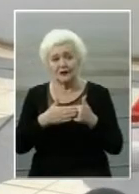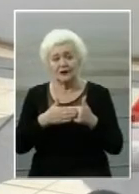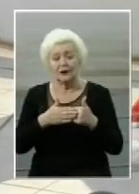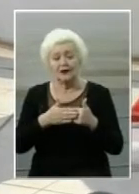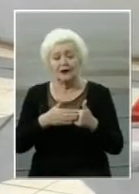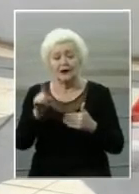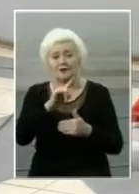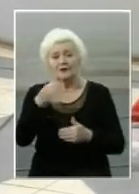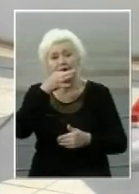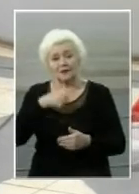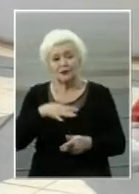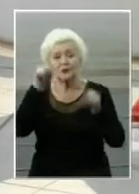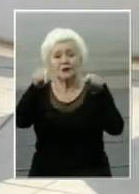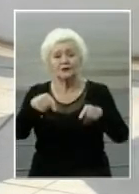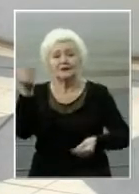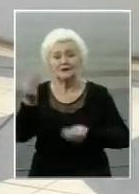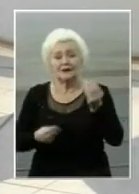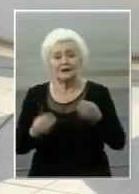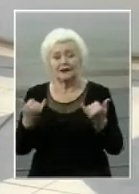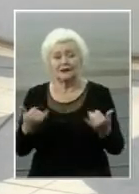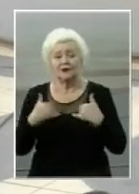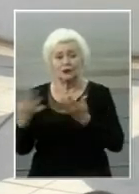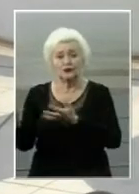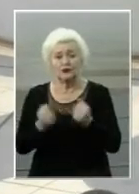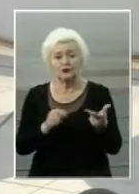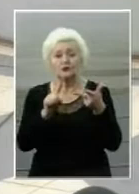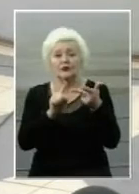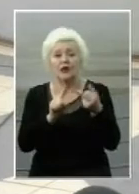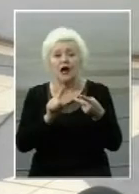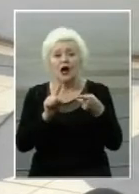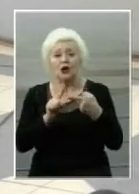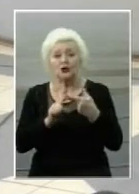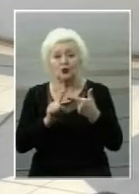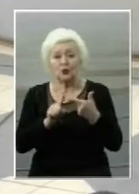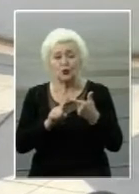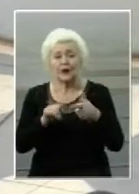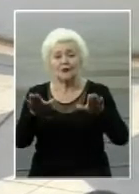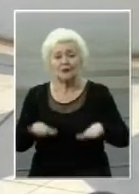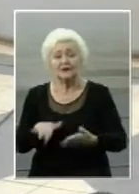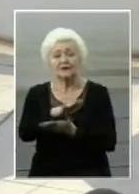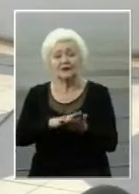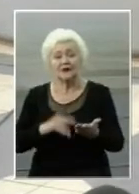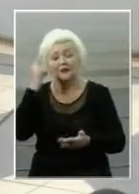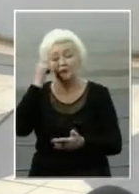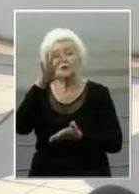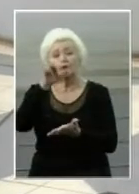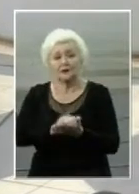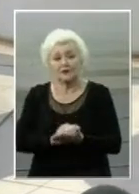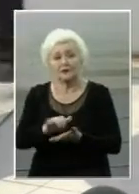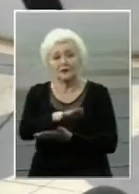Дуже подобається ця гра. Сьогодні я отримав друге місце. І надалі думаю займатися